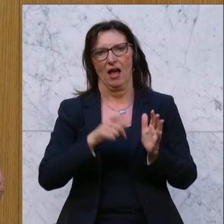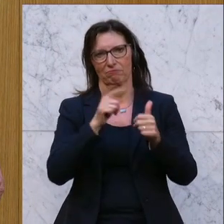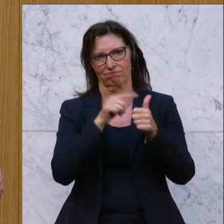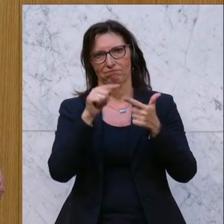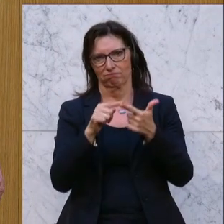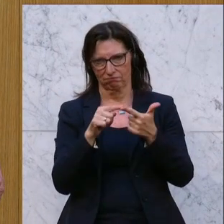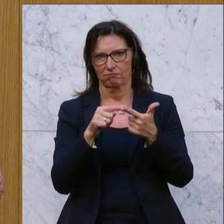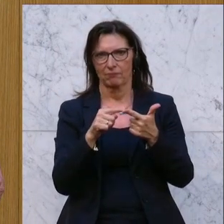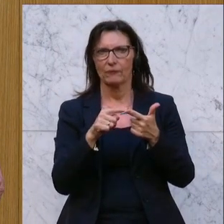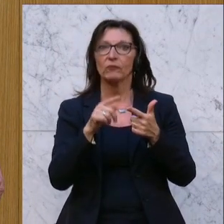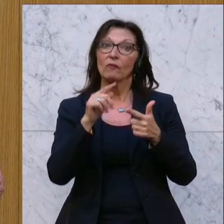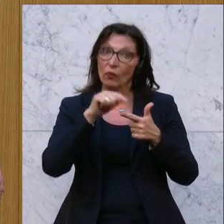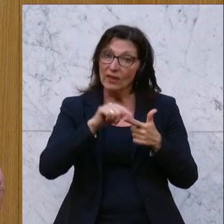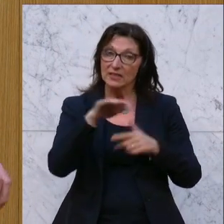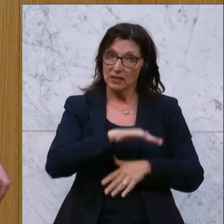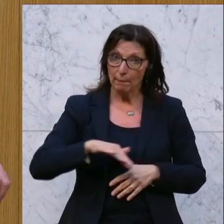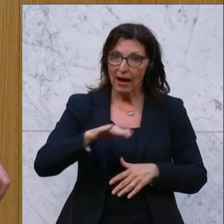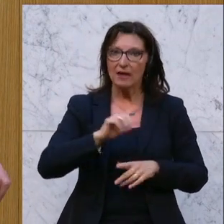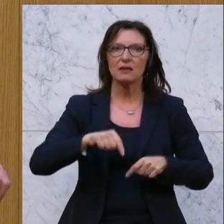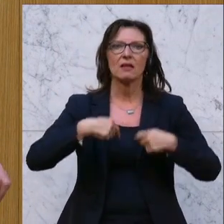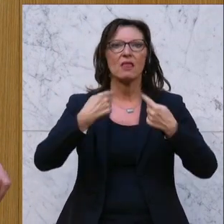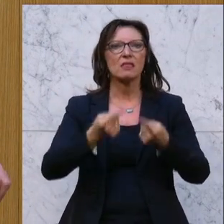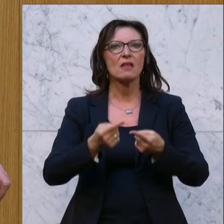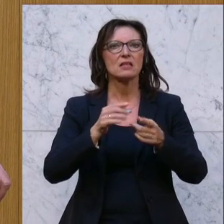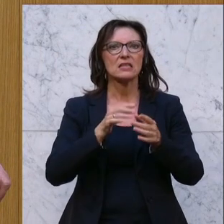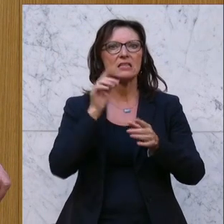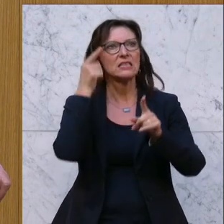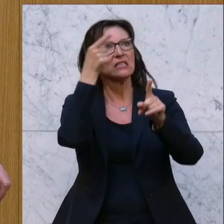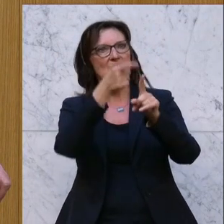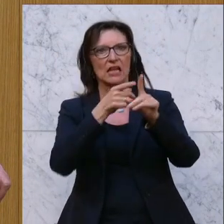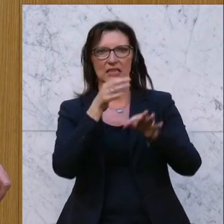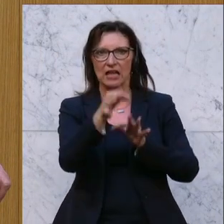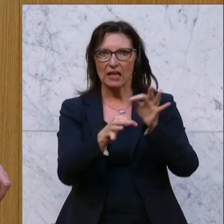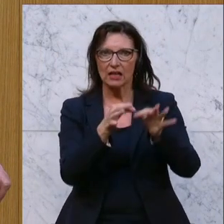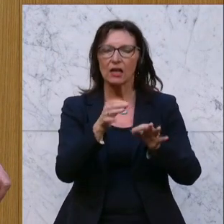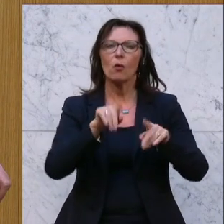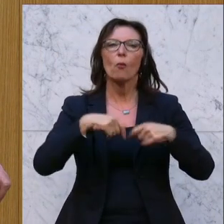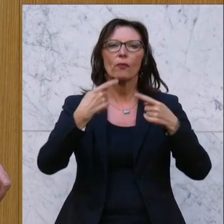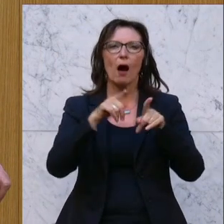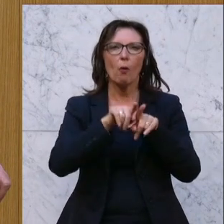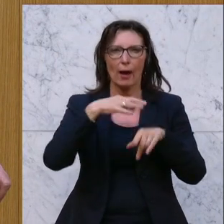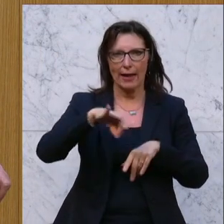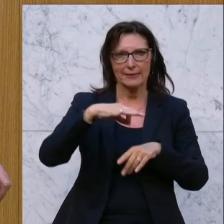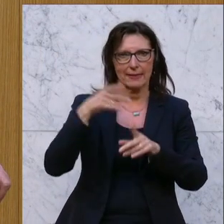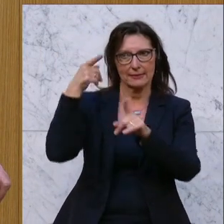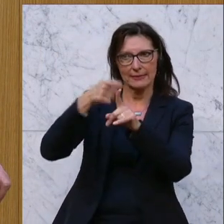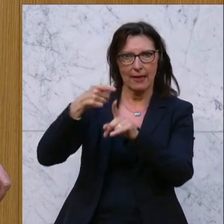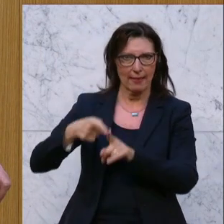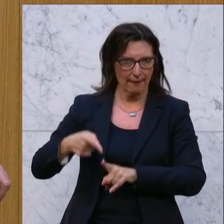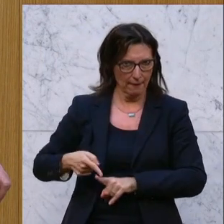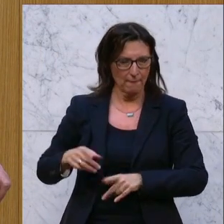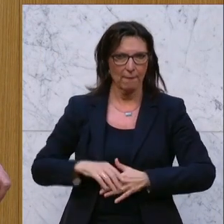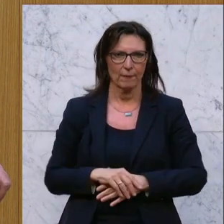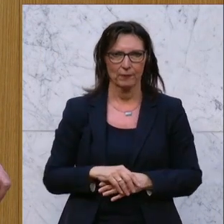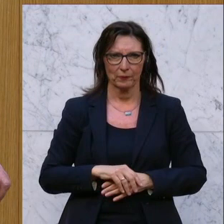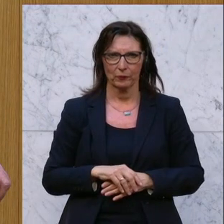aufbauend sollen strategische Ziele und davon abgeleitet, konkrete Einzelziele festgelegt werden. Es wird